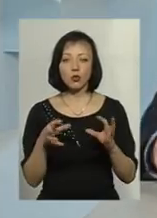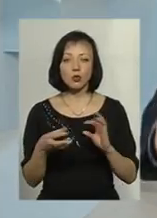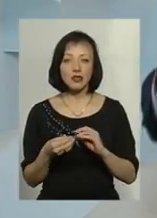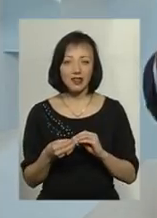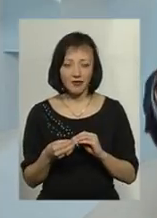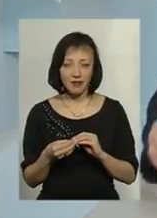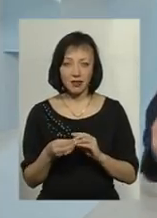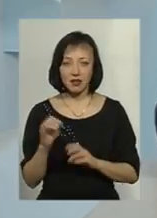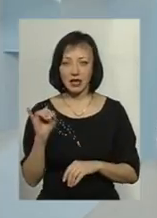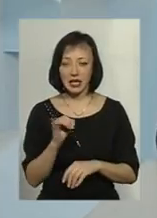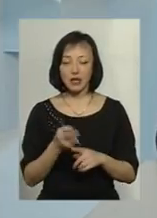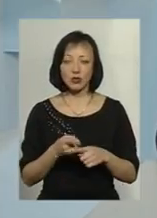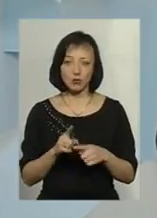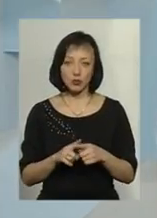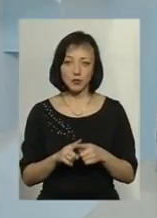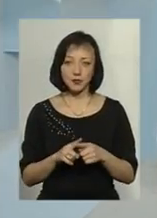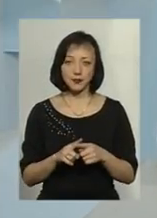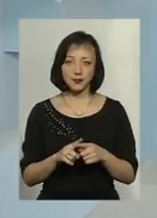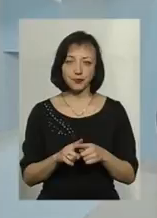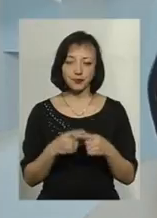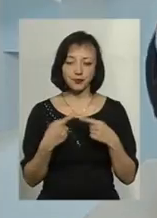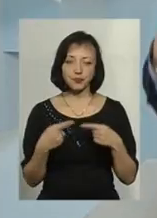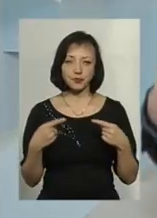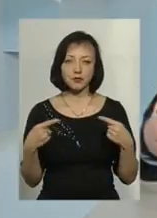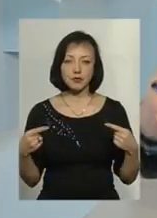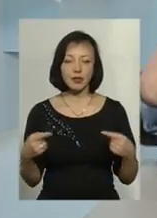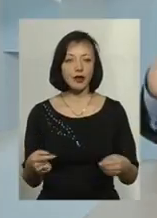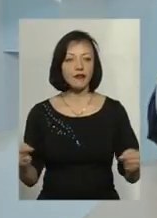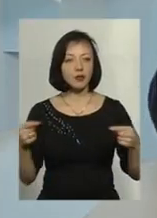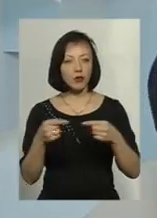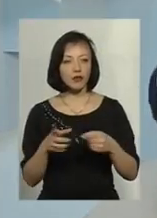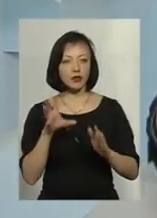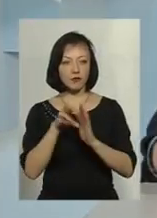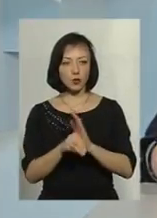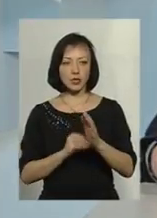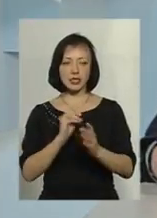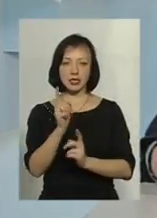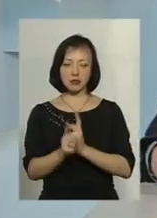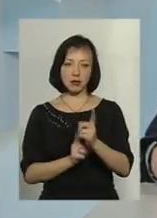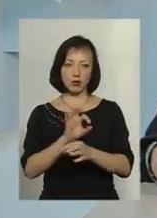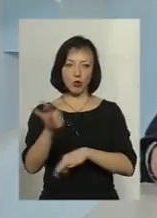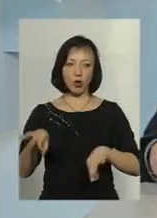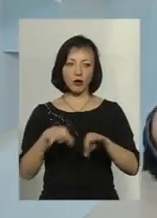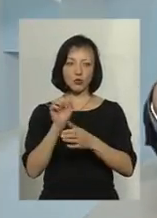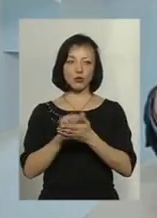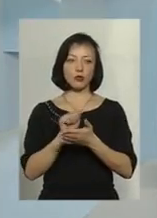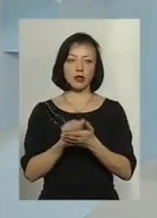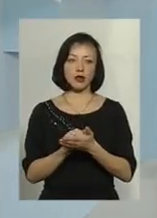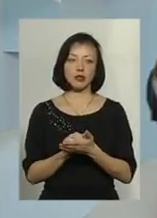і тому подібне. Відповідно, вносяться зміни в проєктну документацію,